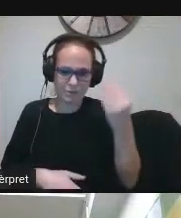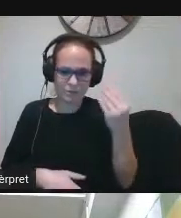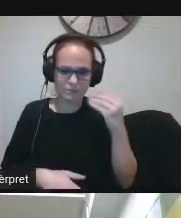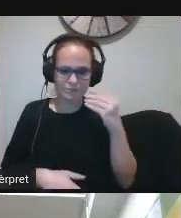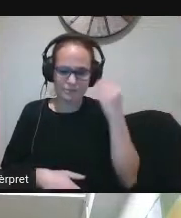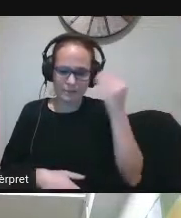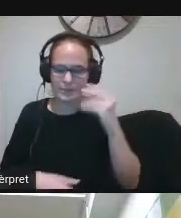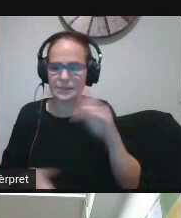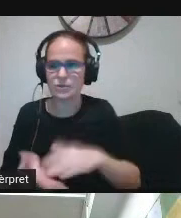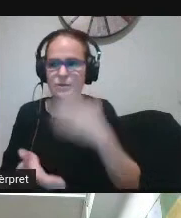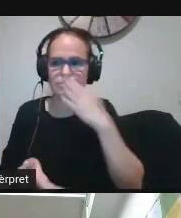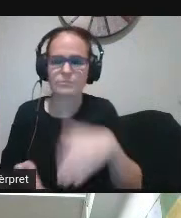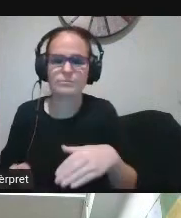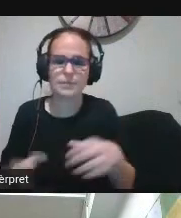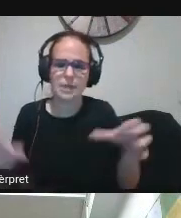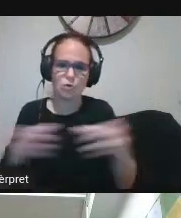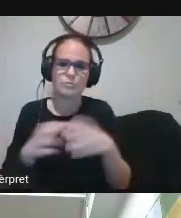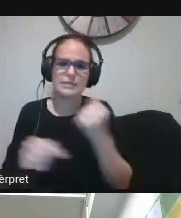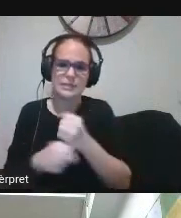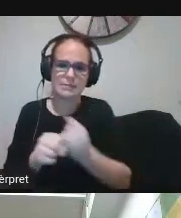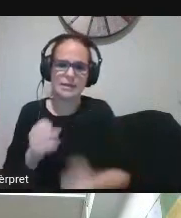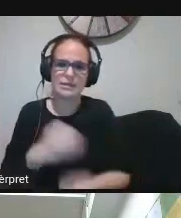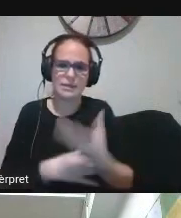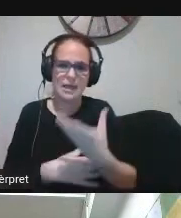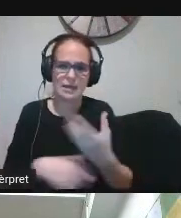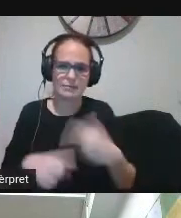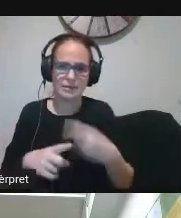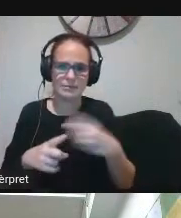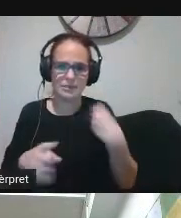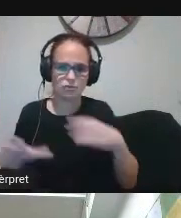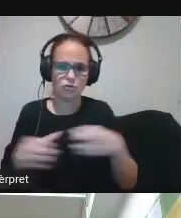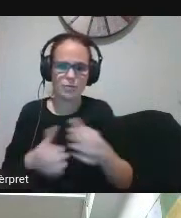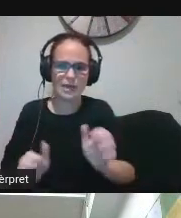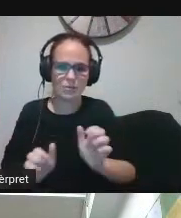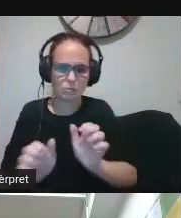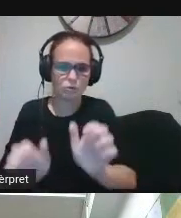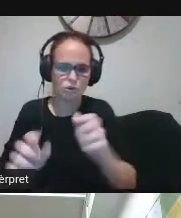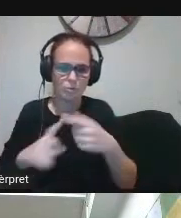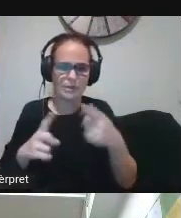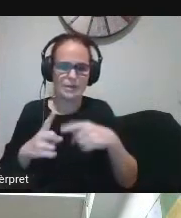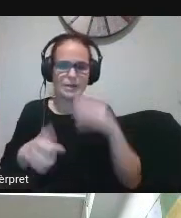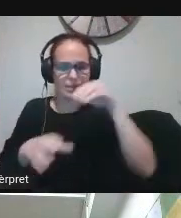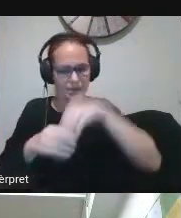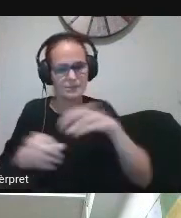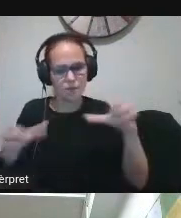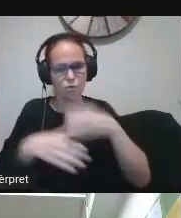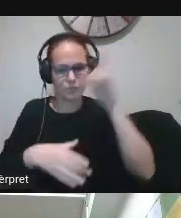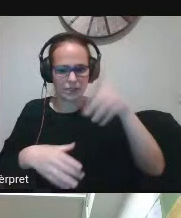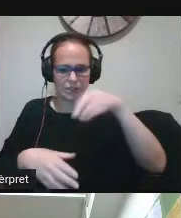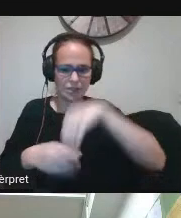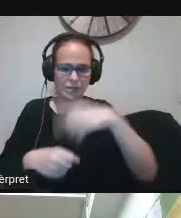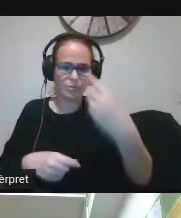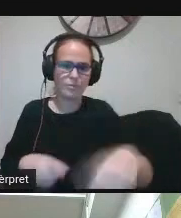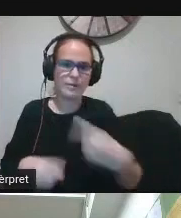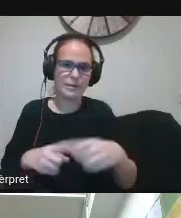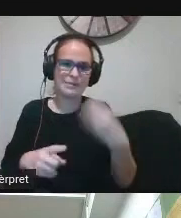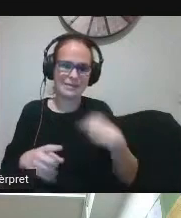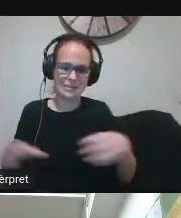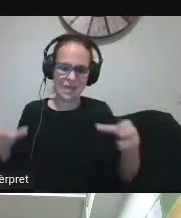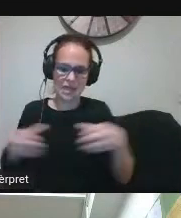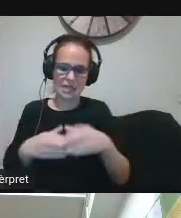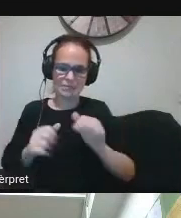portés endavant aquest canvi que estava fent l'escola impulsat també sobretot per l'equip directiu aleshores en aquest equip impulsor